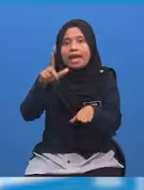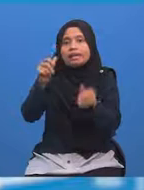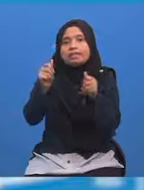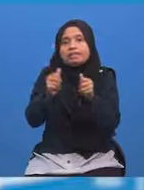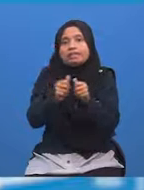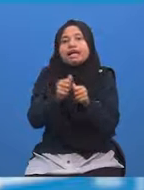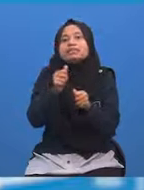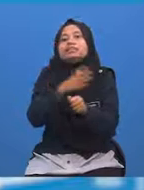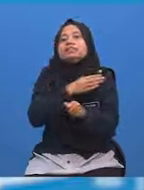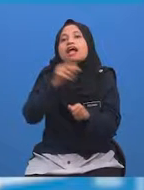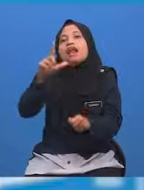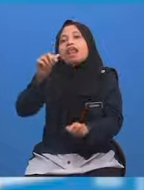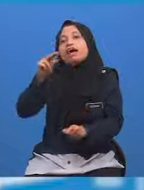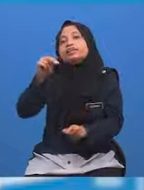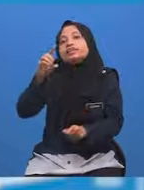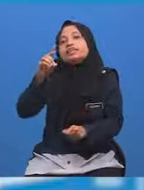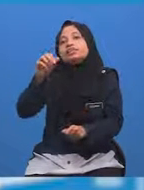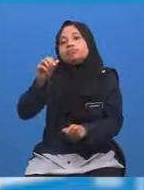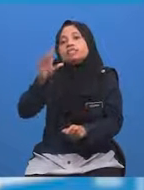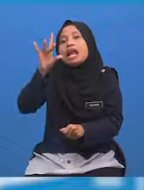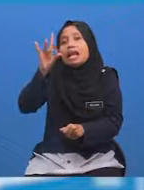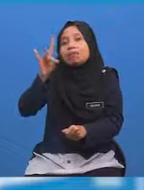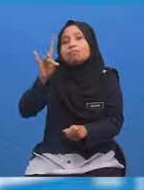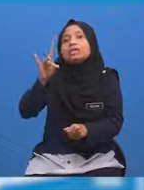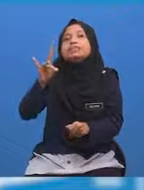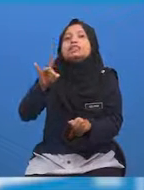waktu di London Ialah 8 jam